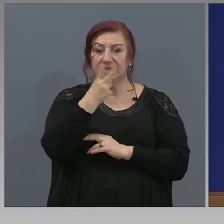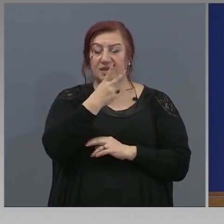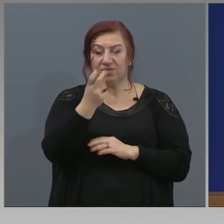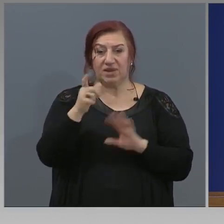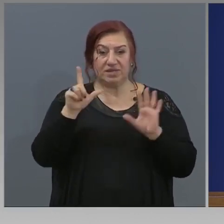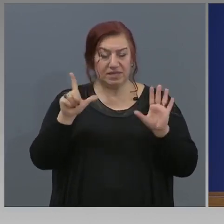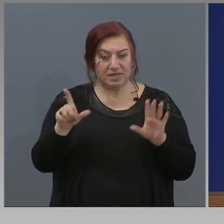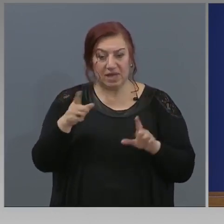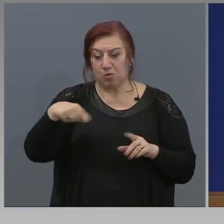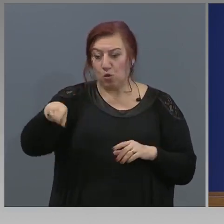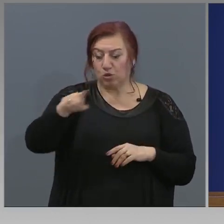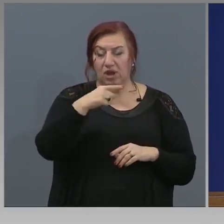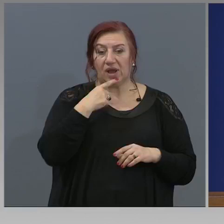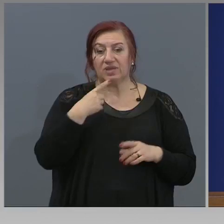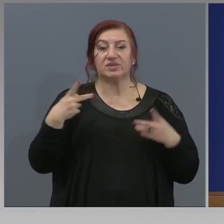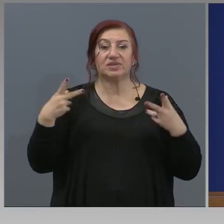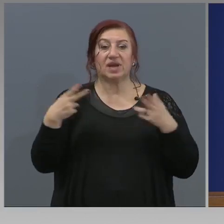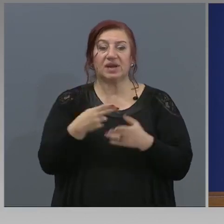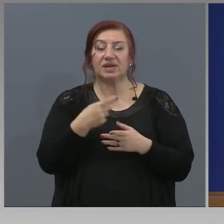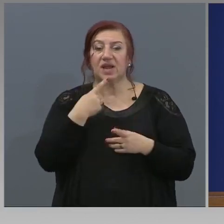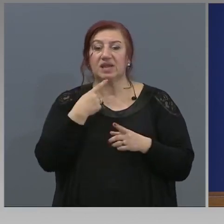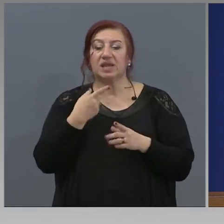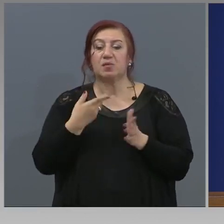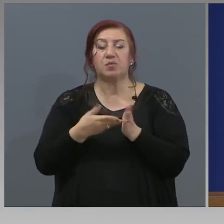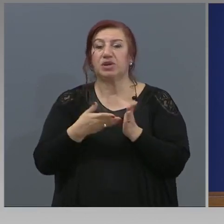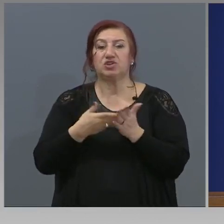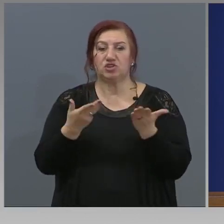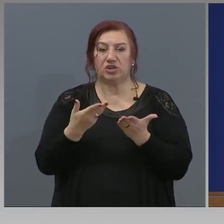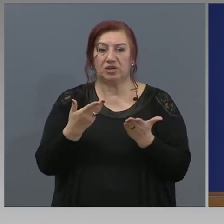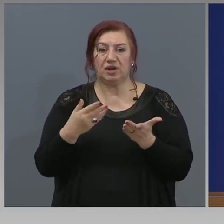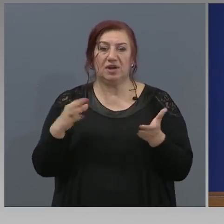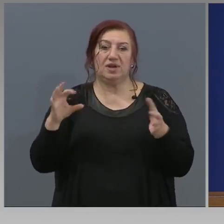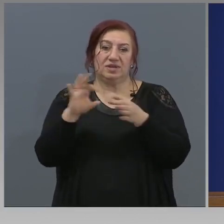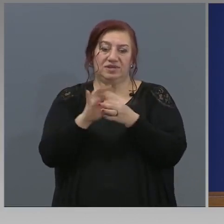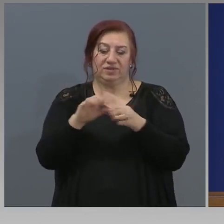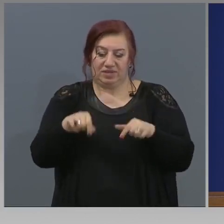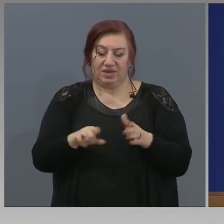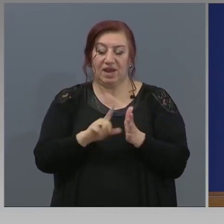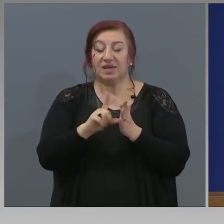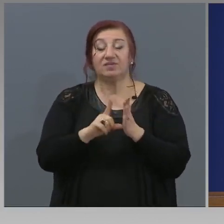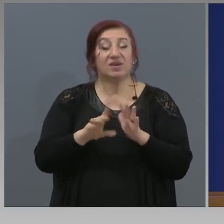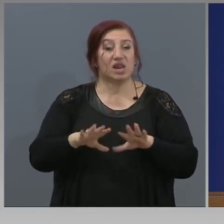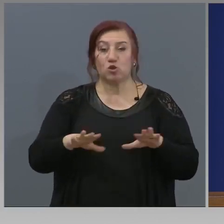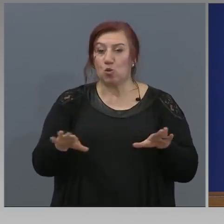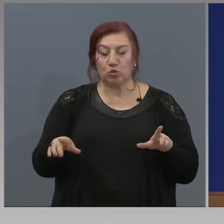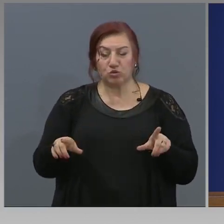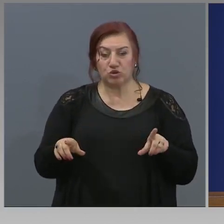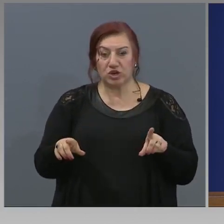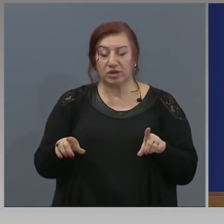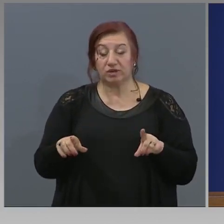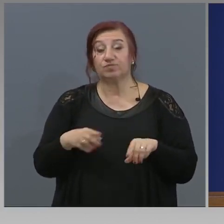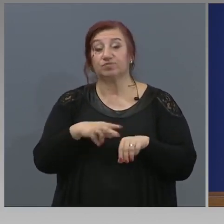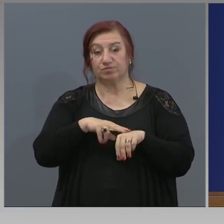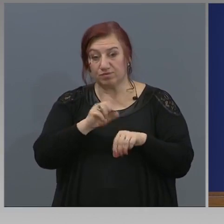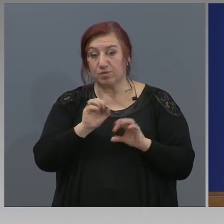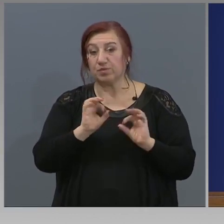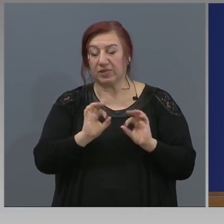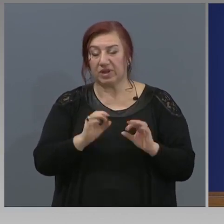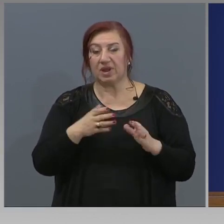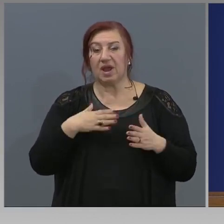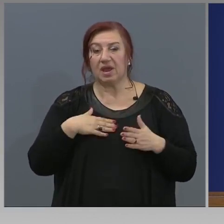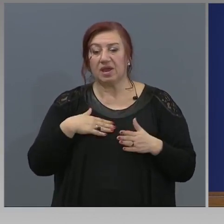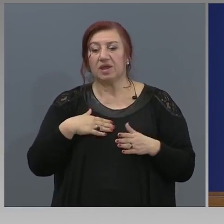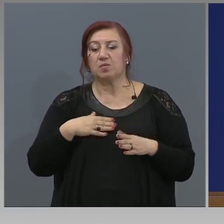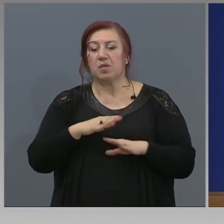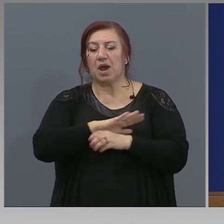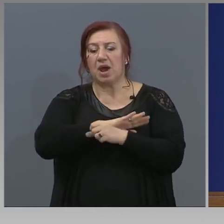тях са казали, че са съкратени съответно по причината, свързана с извънредното положение. Да, има пълен разрез на